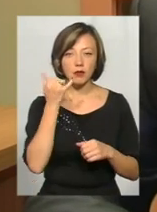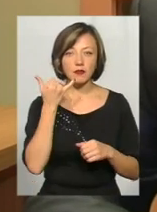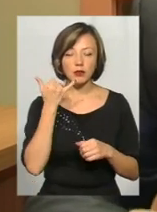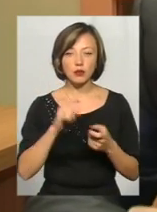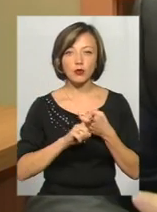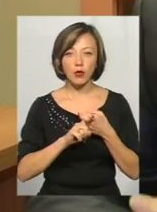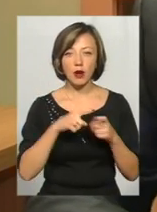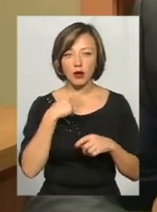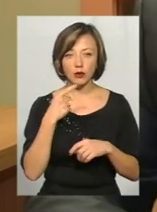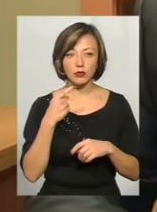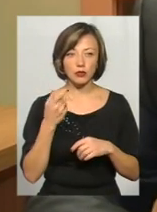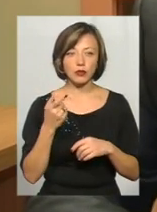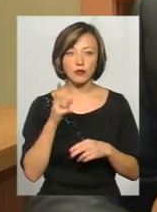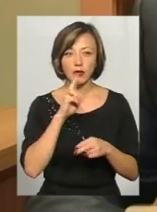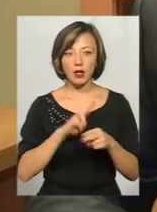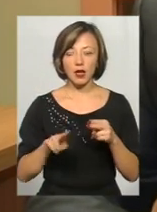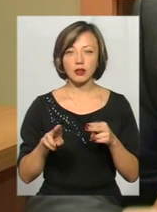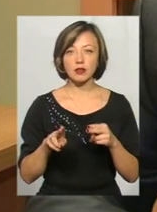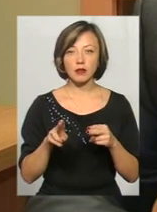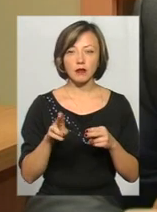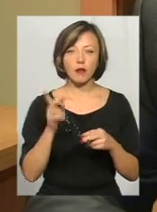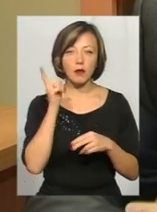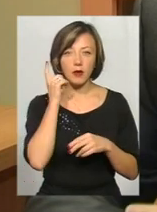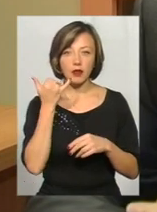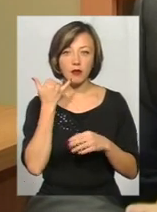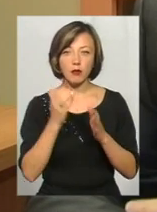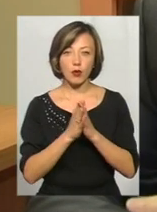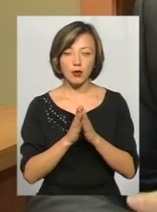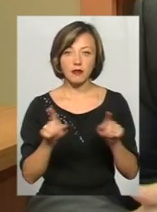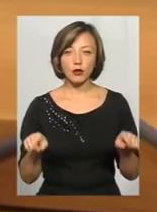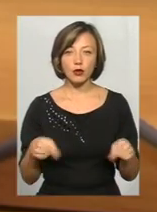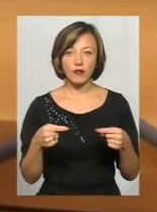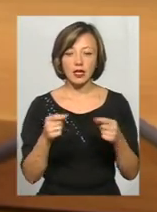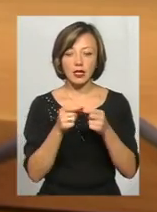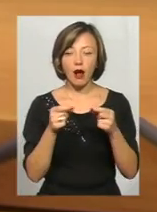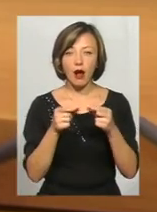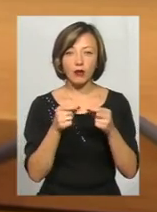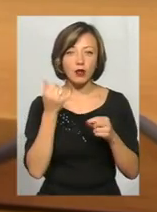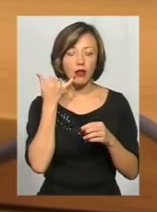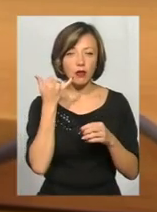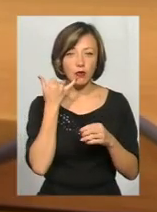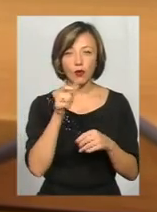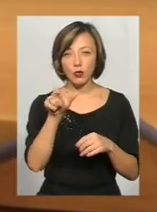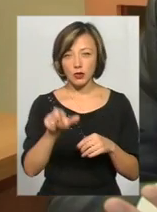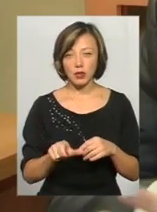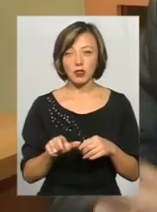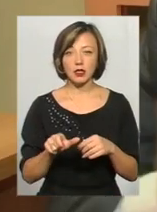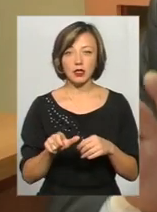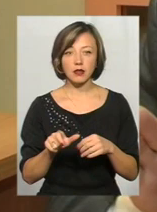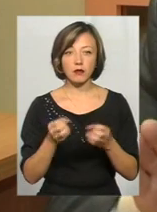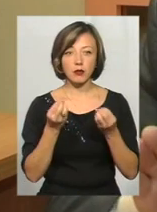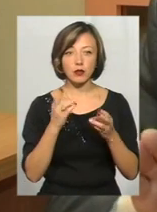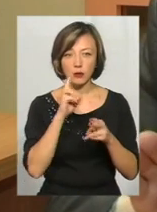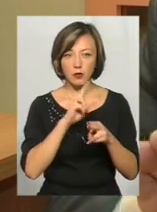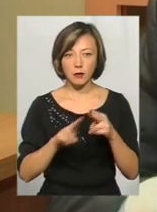і кажуть, що втрачений мобільний телефон, сім-картку, просить відновити сім-картку. При цьому в людини, дійсного клієнта, телефон просто